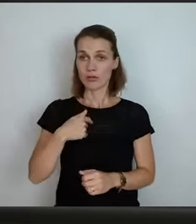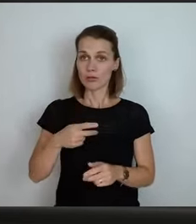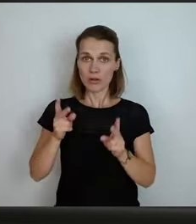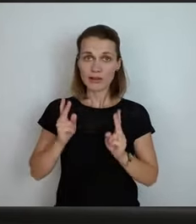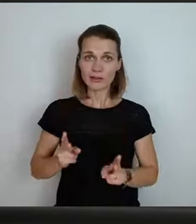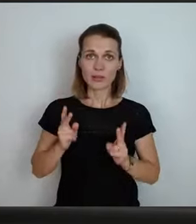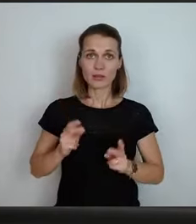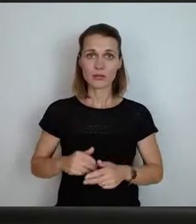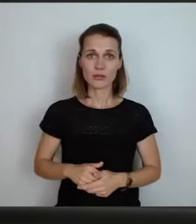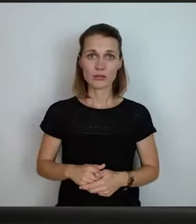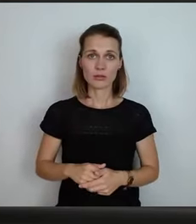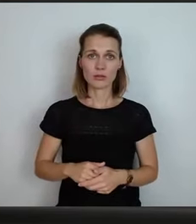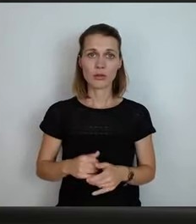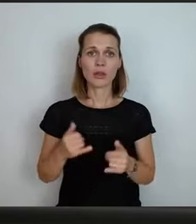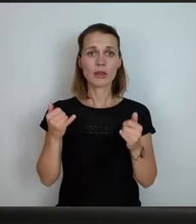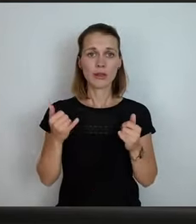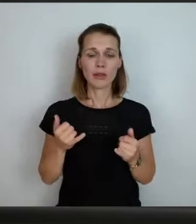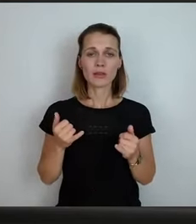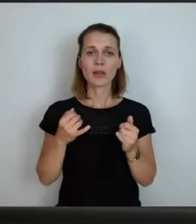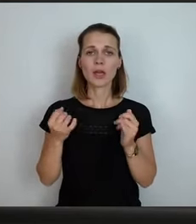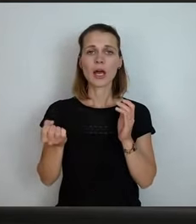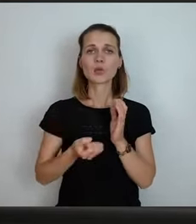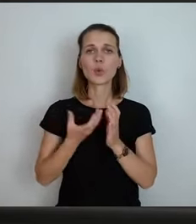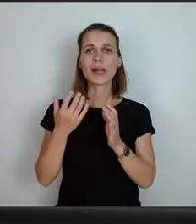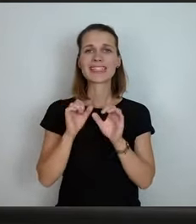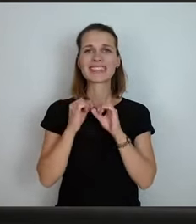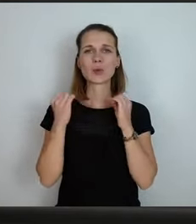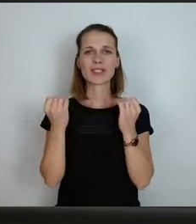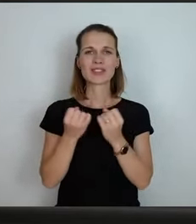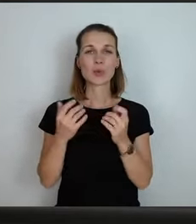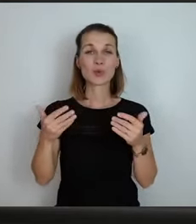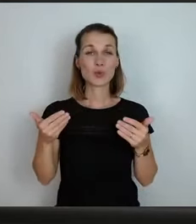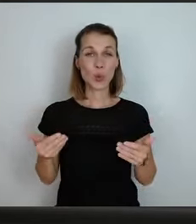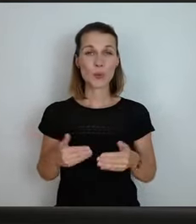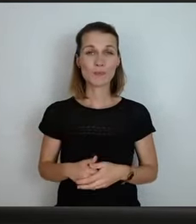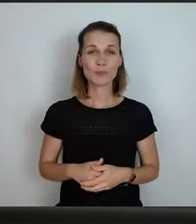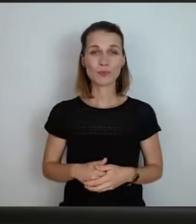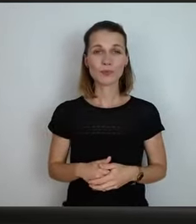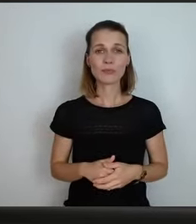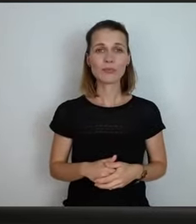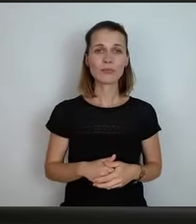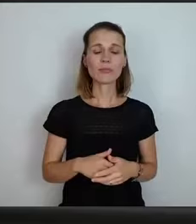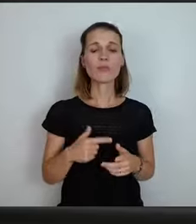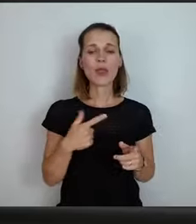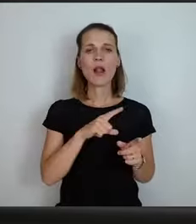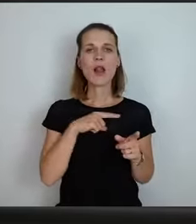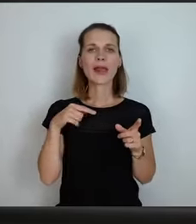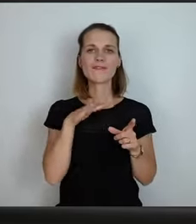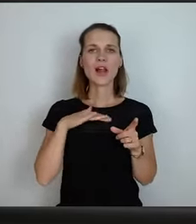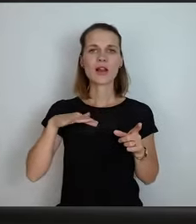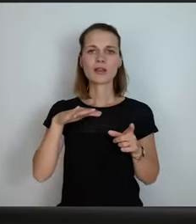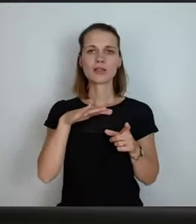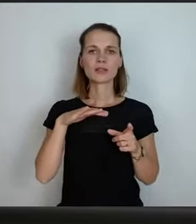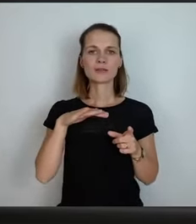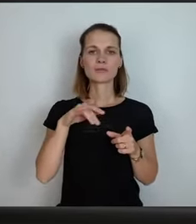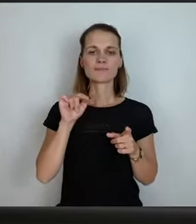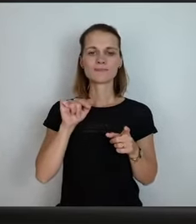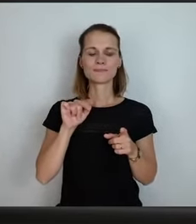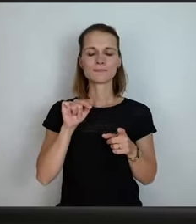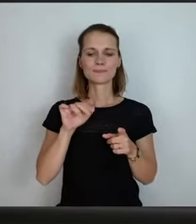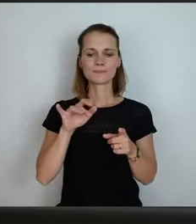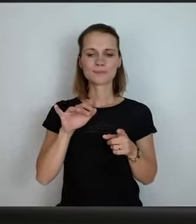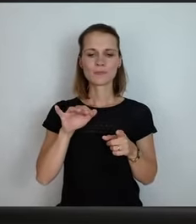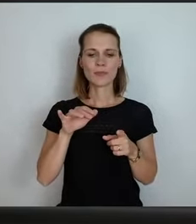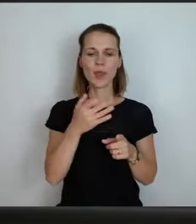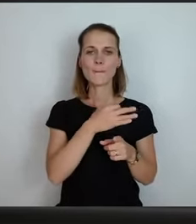Wir haben jetzt auch eine aktuelle Situation direkt bei uns in Lengefeld, dass ein privat